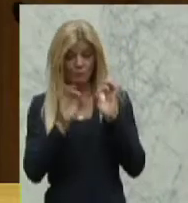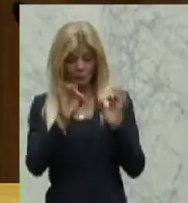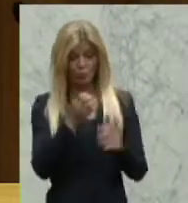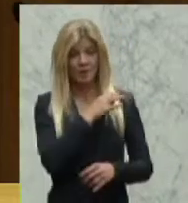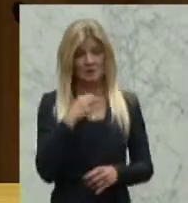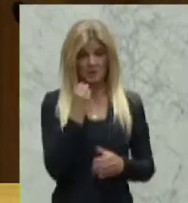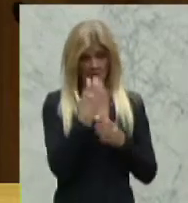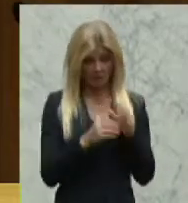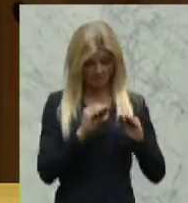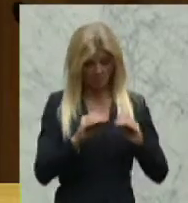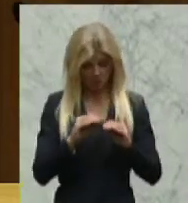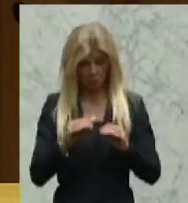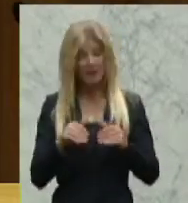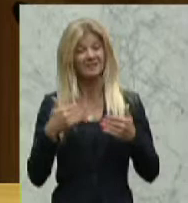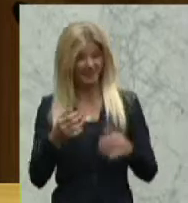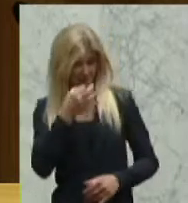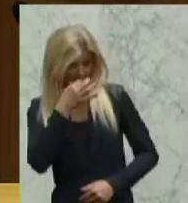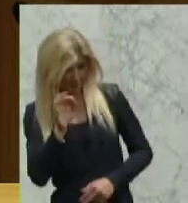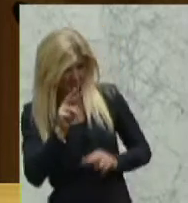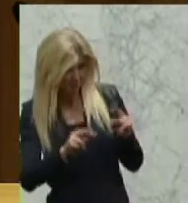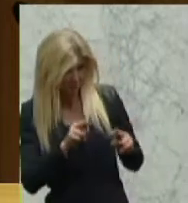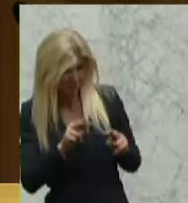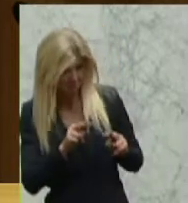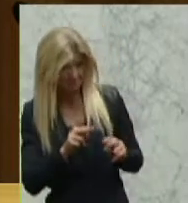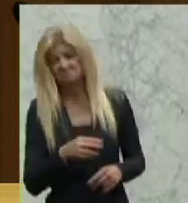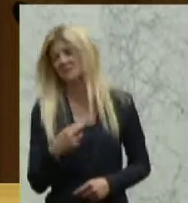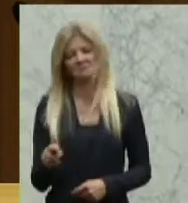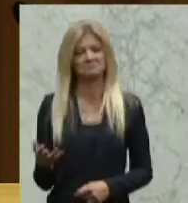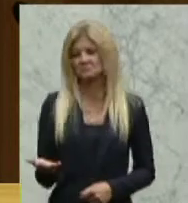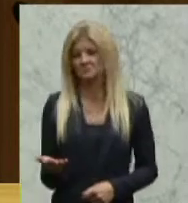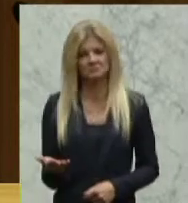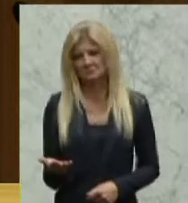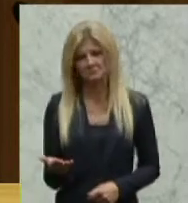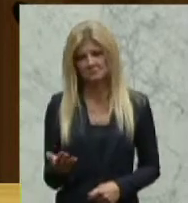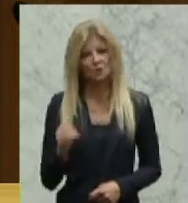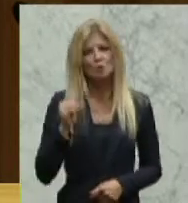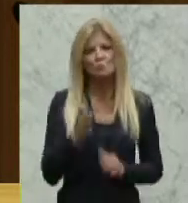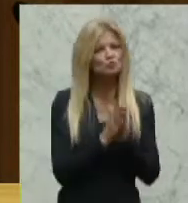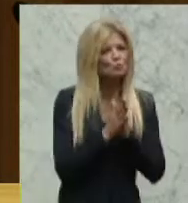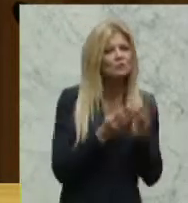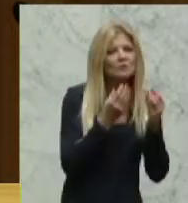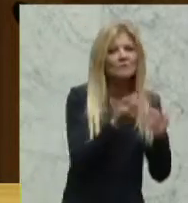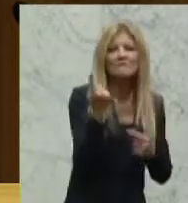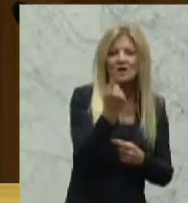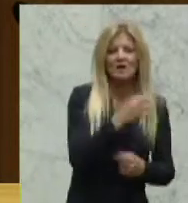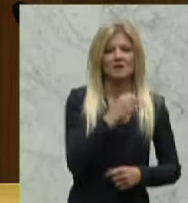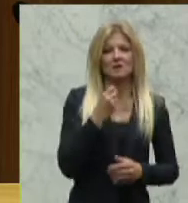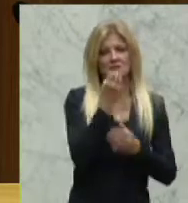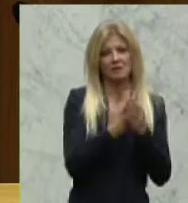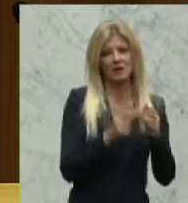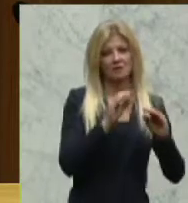dadurch eine bessere Betreuung? Haben wir sicherlich nicht. Wir müssen die Kindergartenpädagogen motivieren durch eine bessere